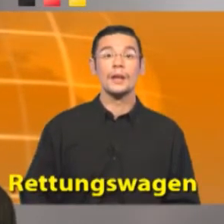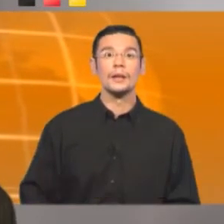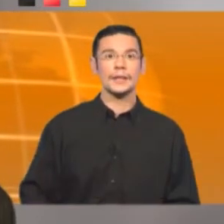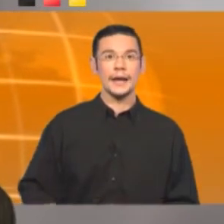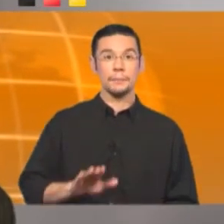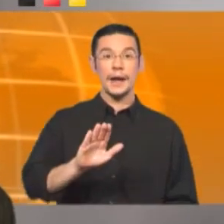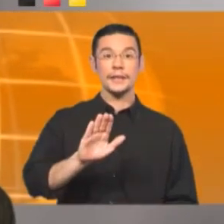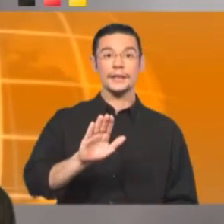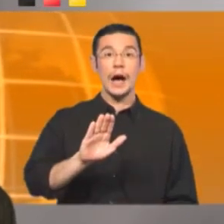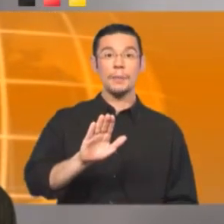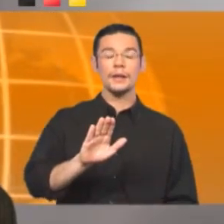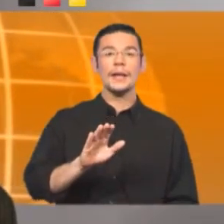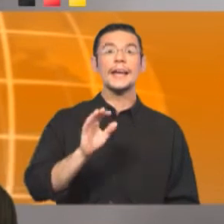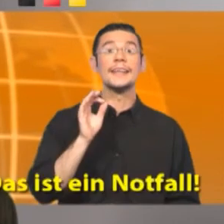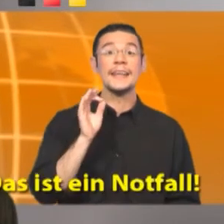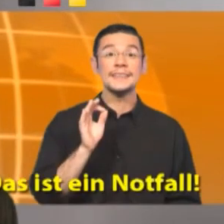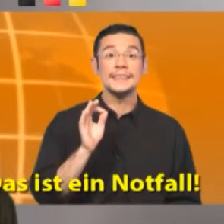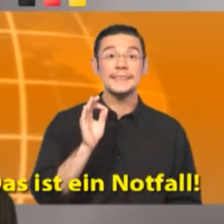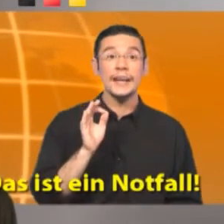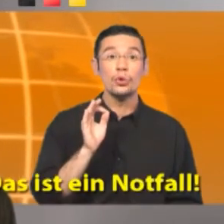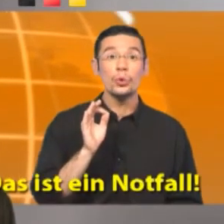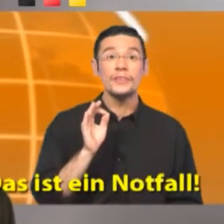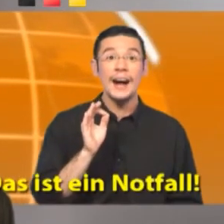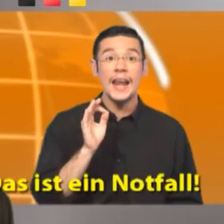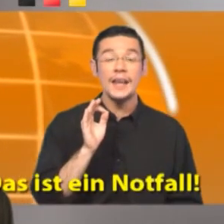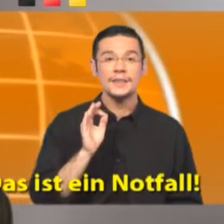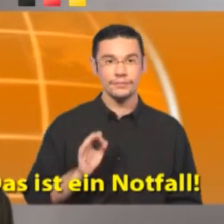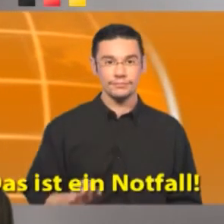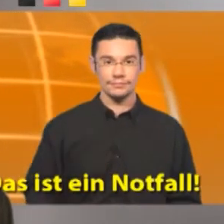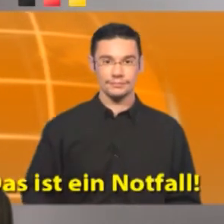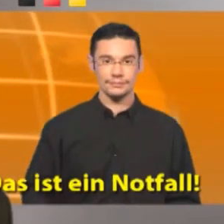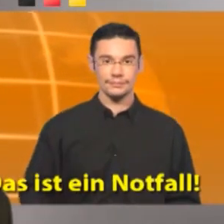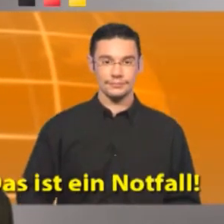Keine Panik, aber das ist ein Notfall